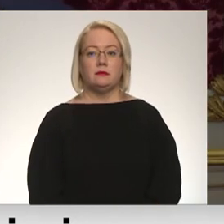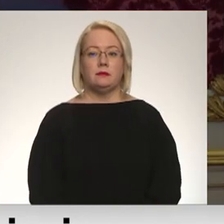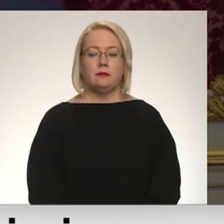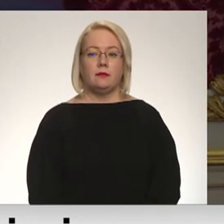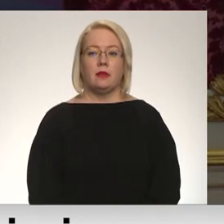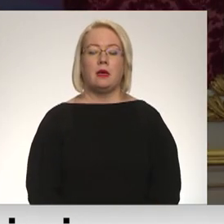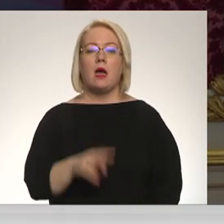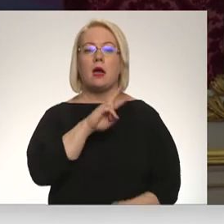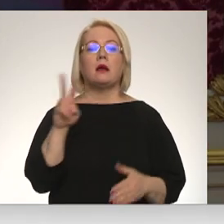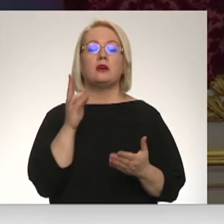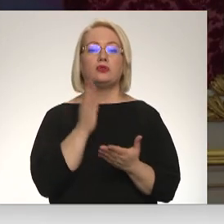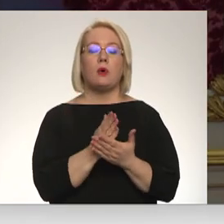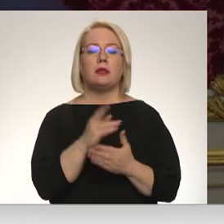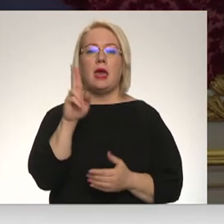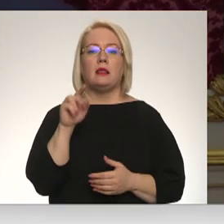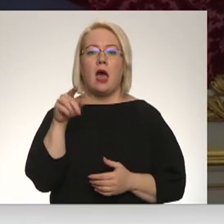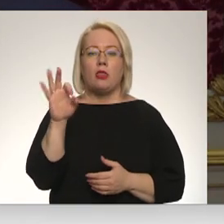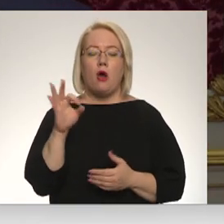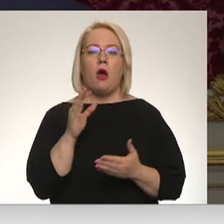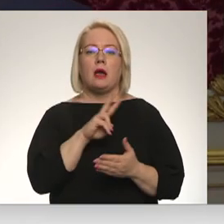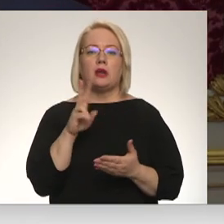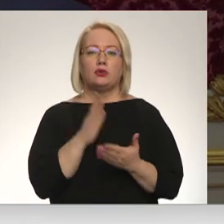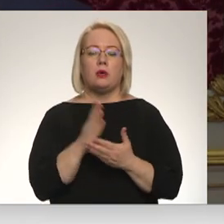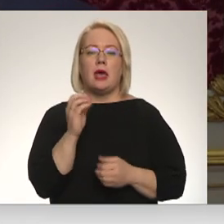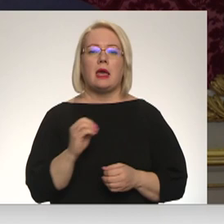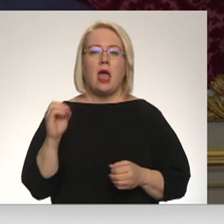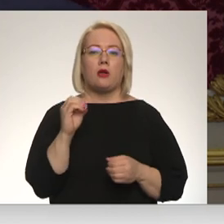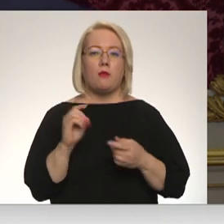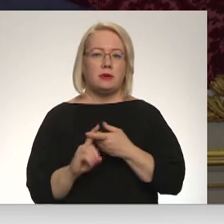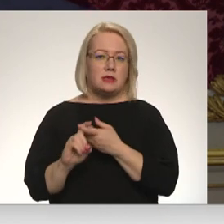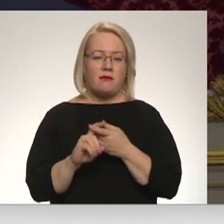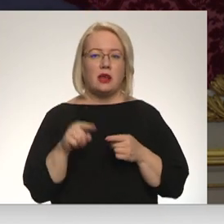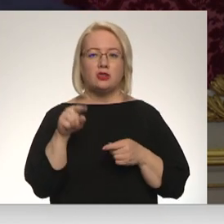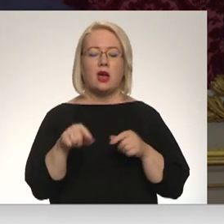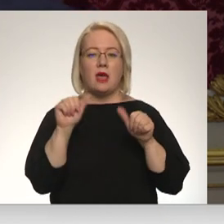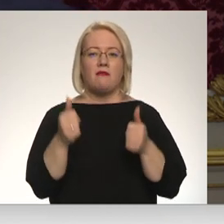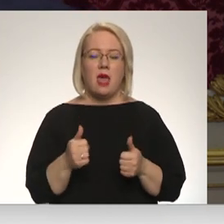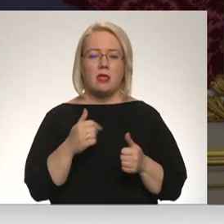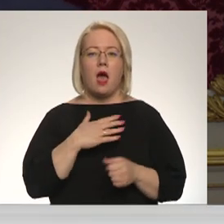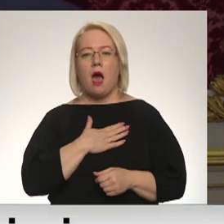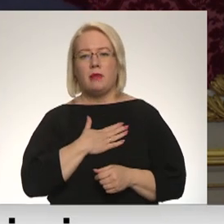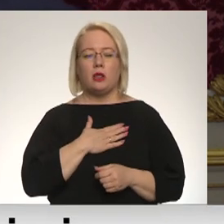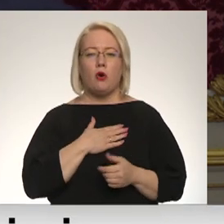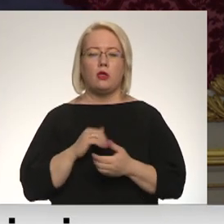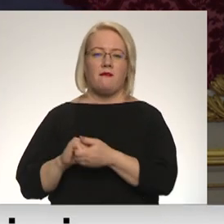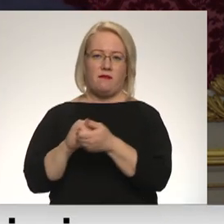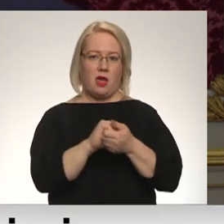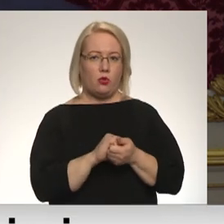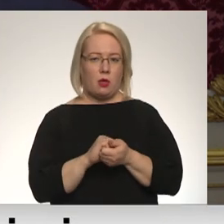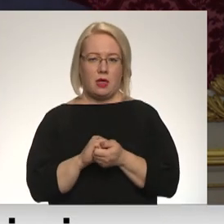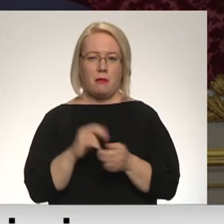Kas notiek NATO, kas notiek Eiropas Savienībā, arī šajā formatā tā abrīnojamā vienotība.